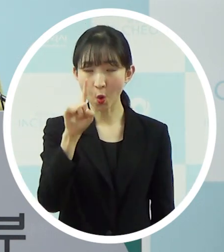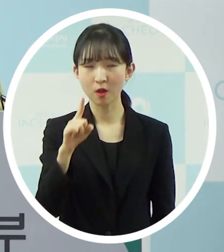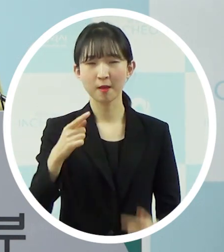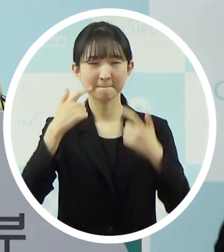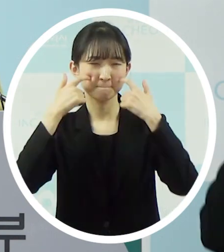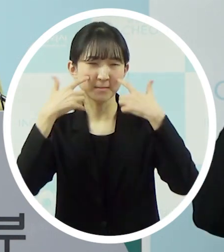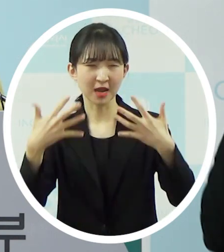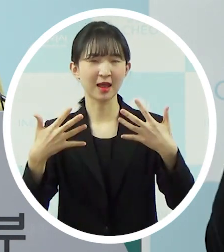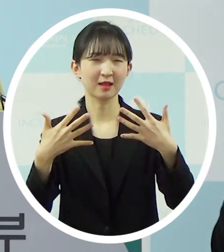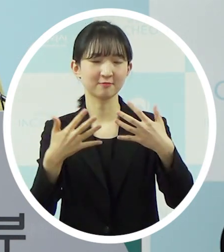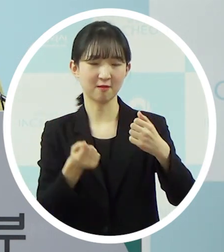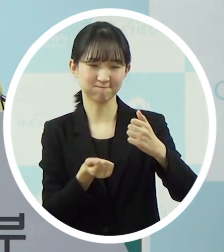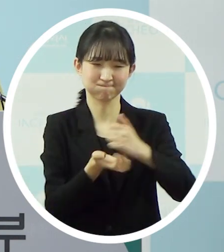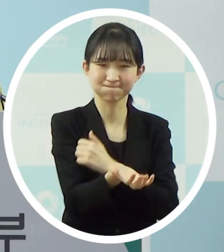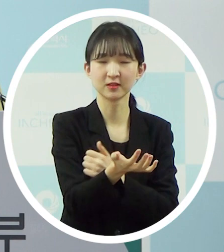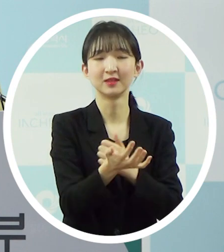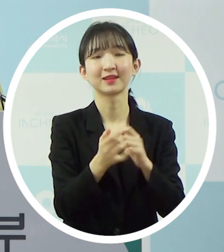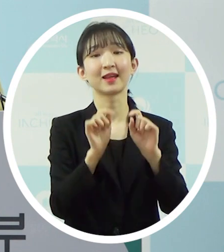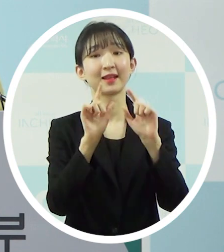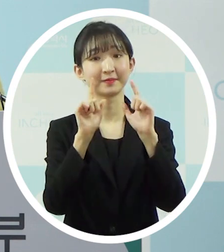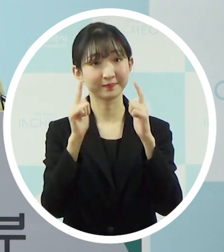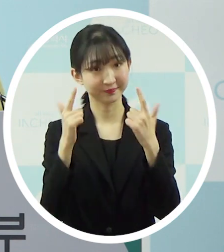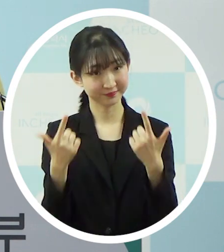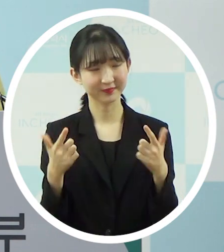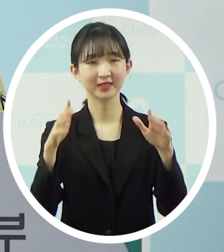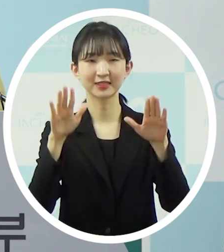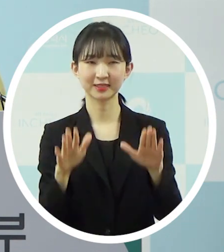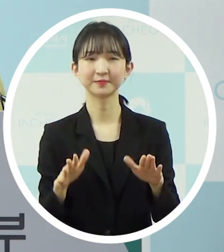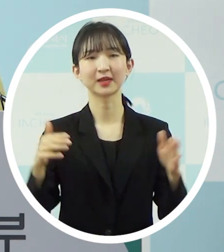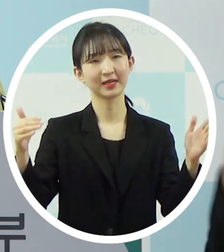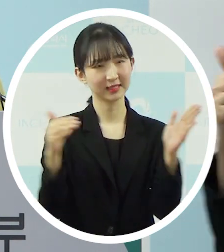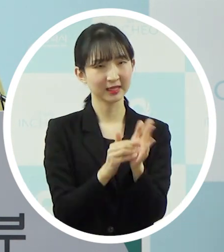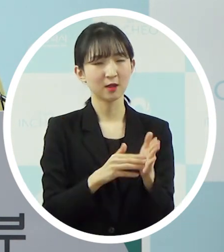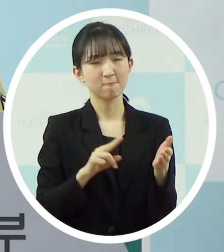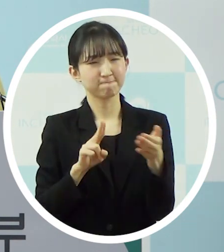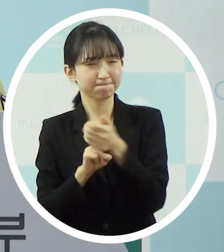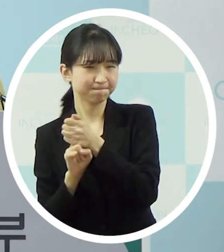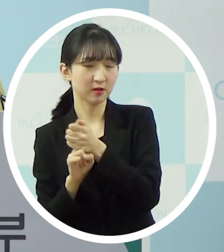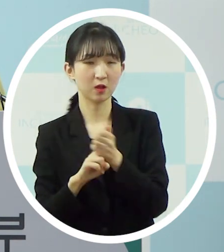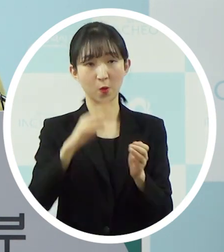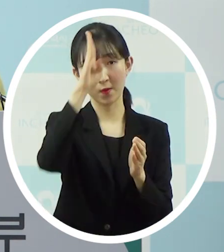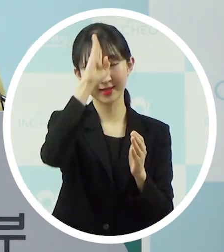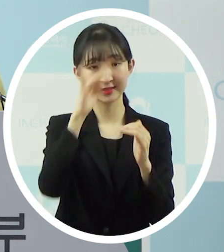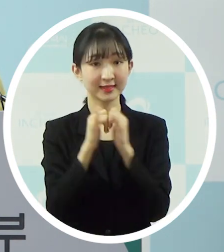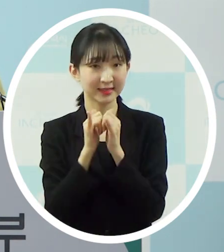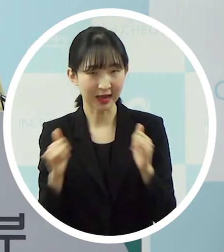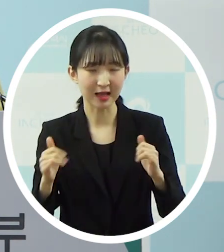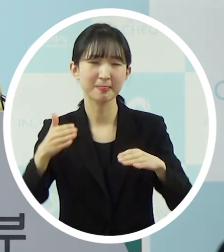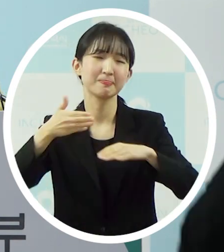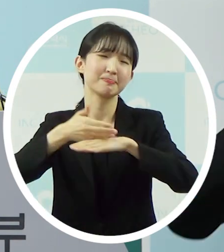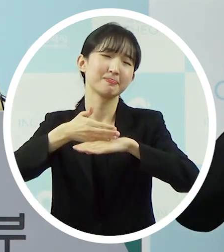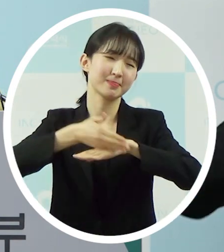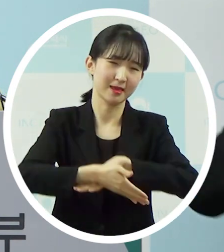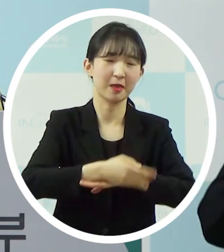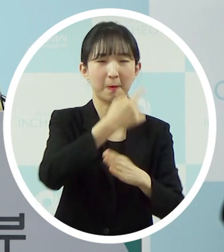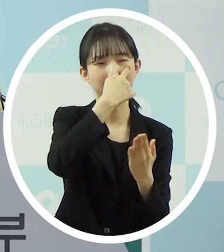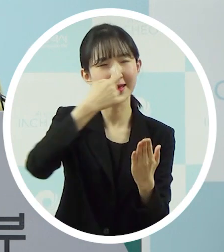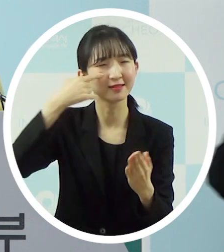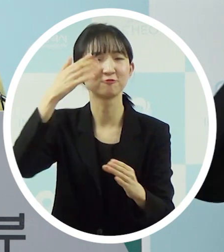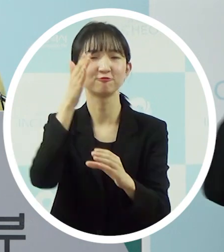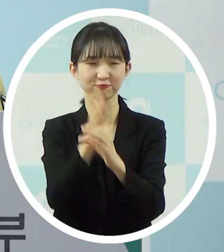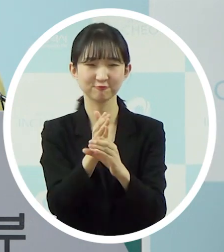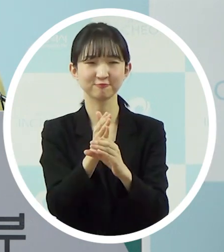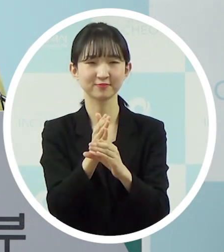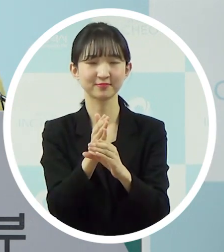새롭게 증가했다기보다는 그간 발견되지 않았던 환자가 뒤늦게 대거 확인되고